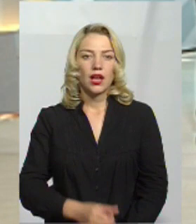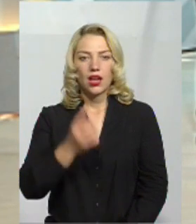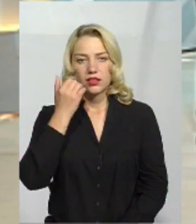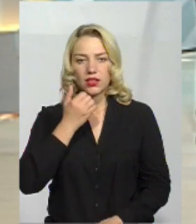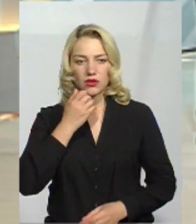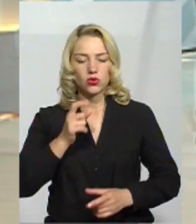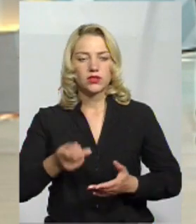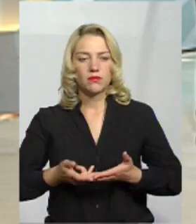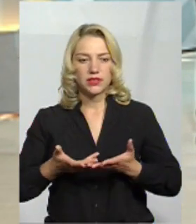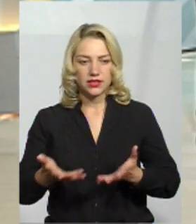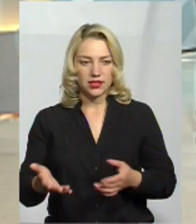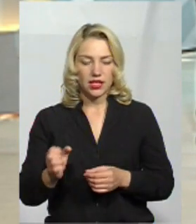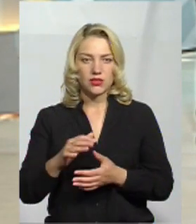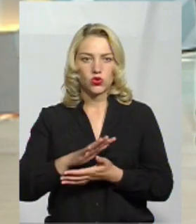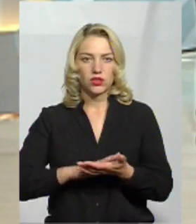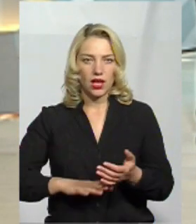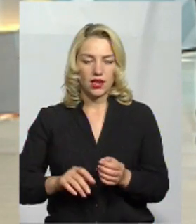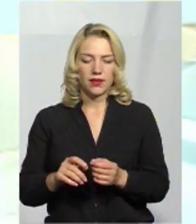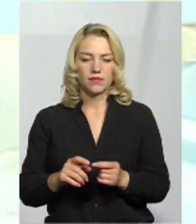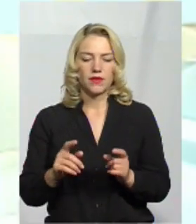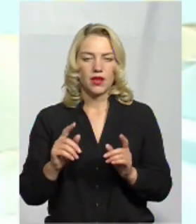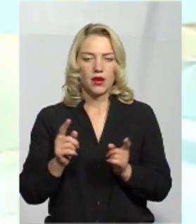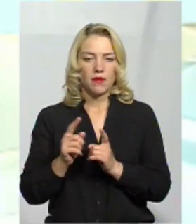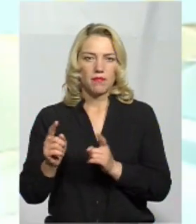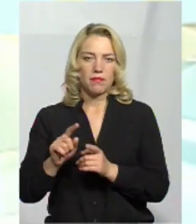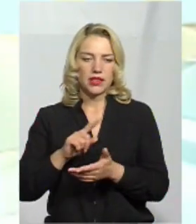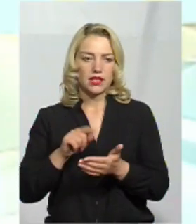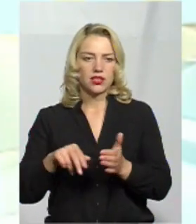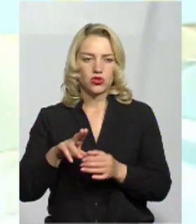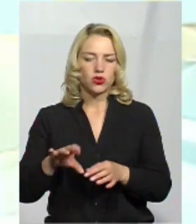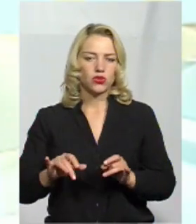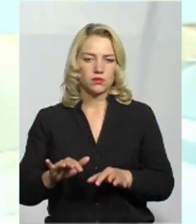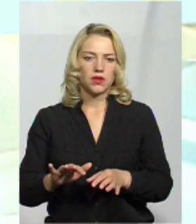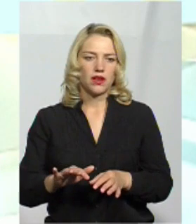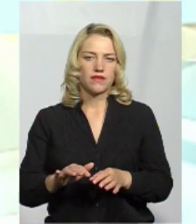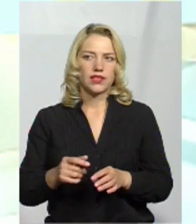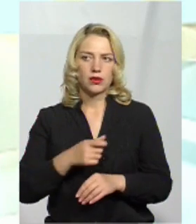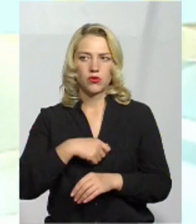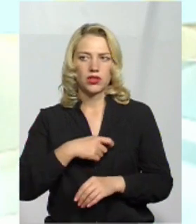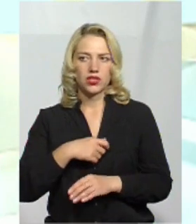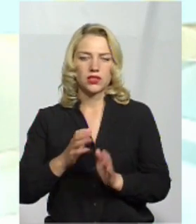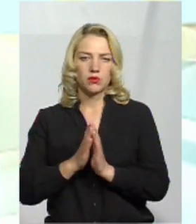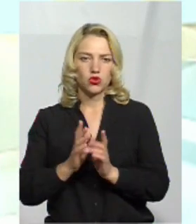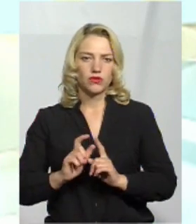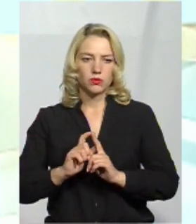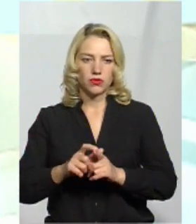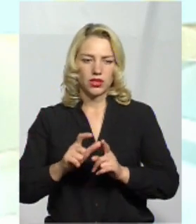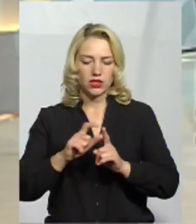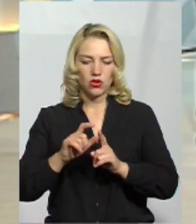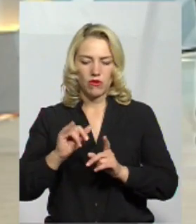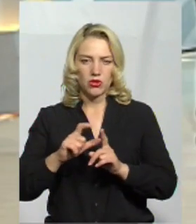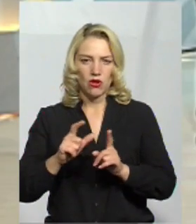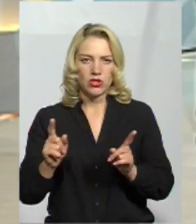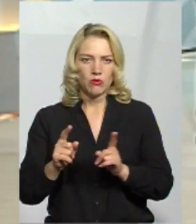презентацію. Далі бріц. Питання стосовно справ депутатських. Прошу відповідати слогом або словосполученням. Отож,